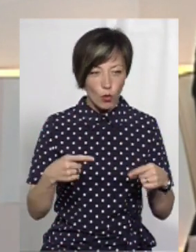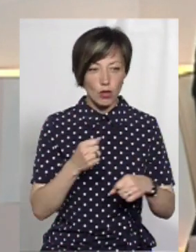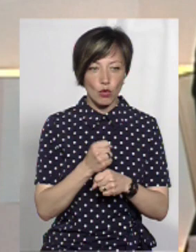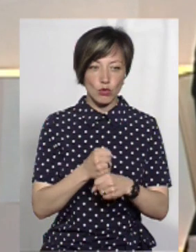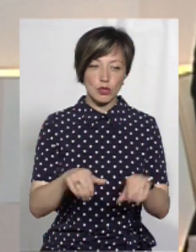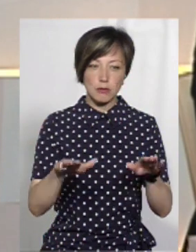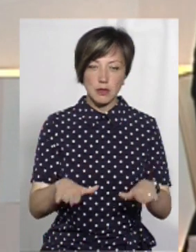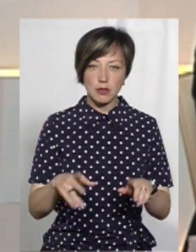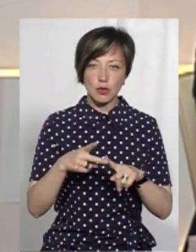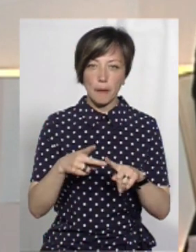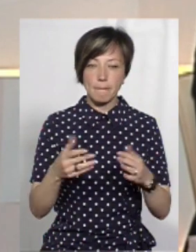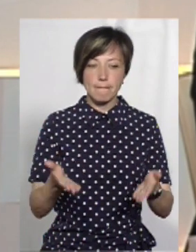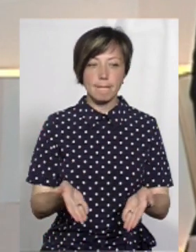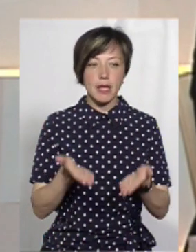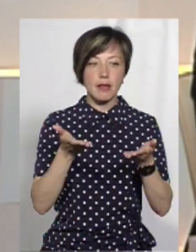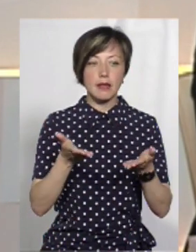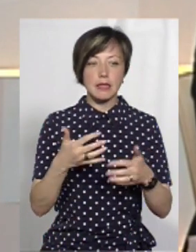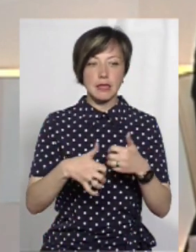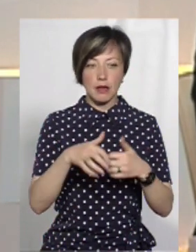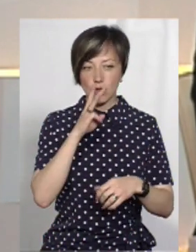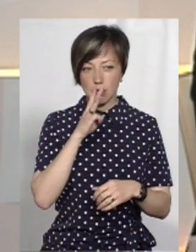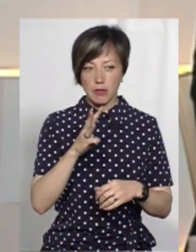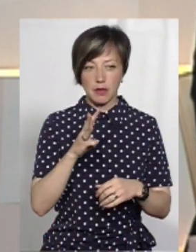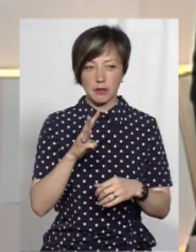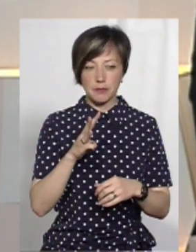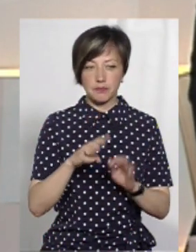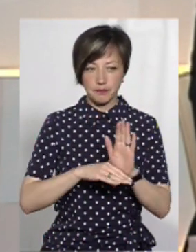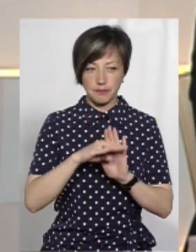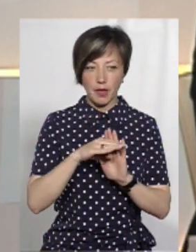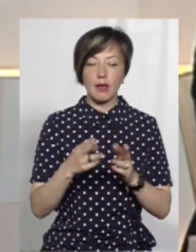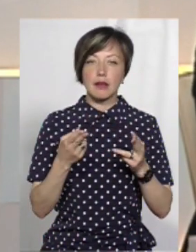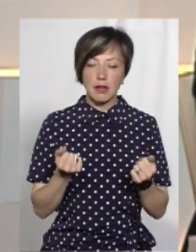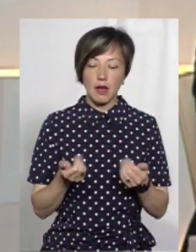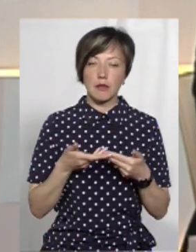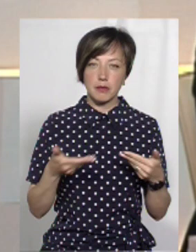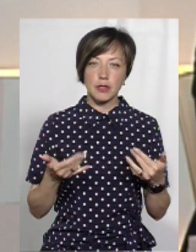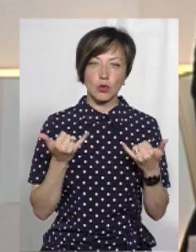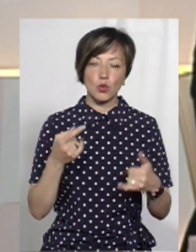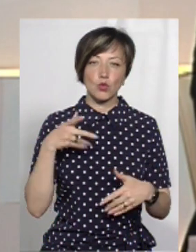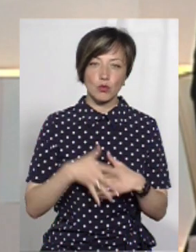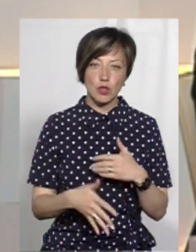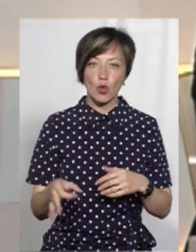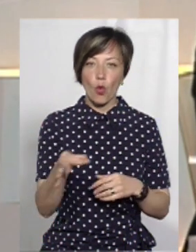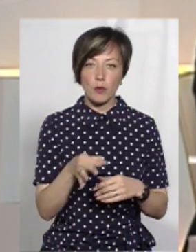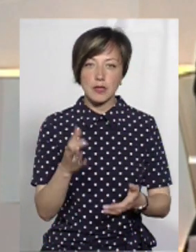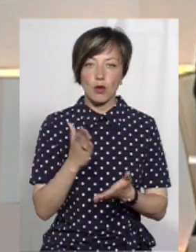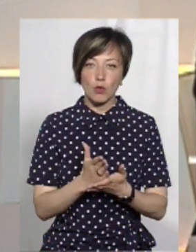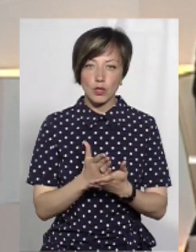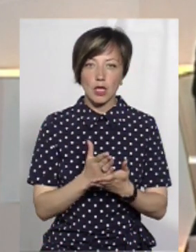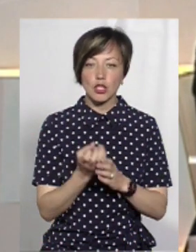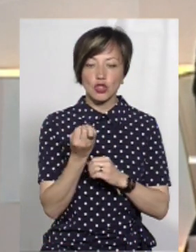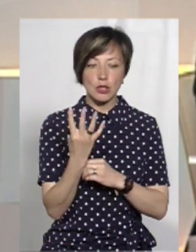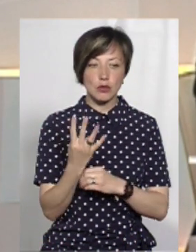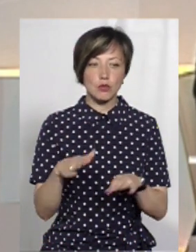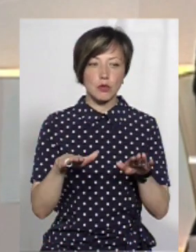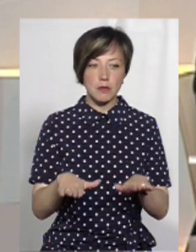місць і Б – підняття середньої заробітної плати. Так, ми сьогодні розуміємо, що область знаходиться на 14